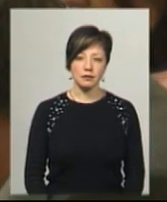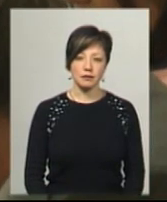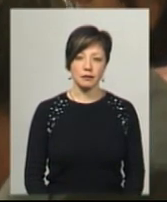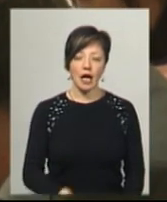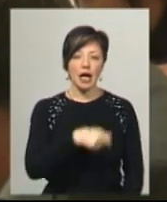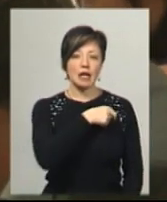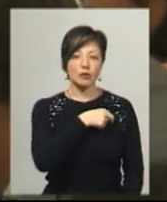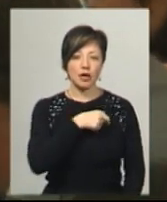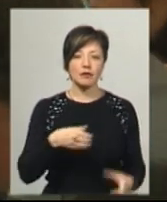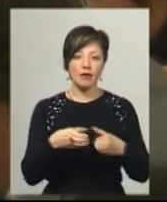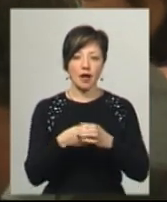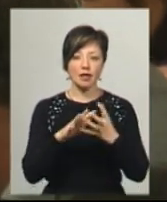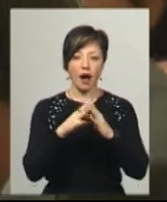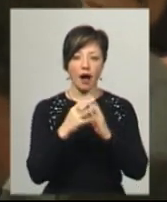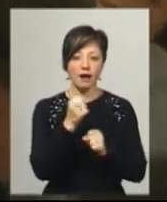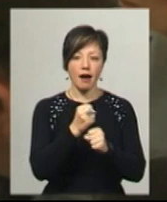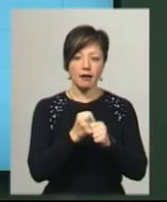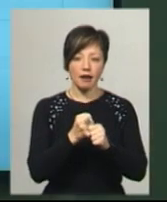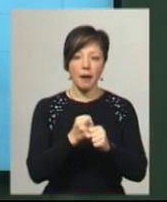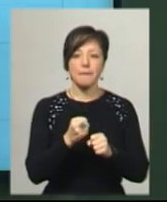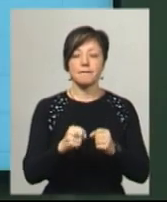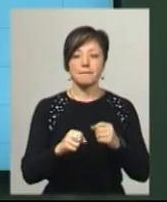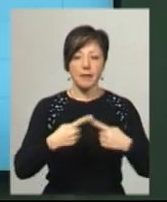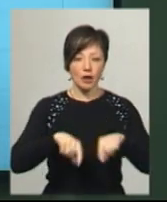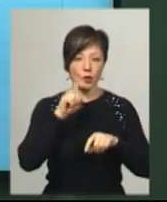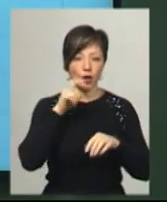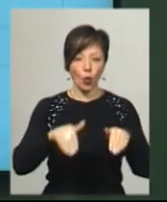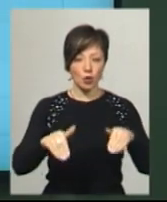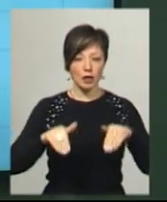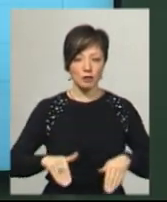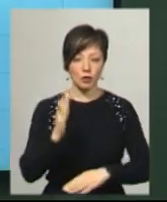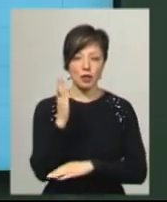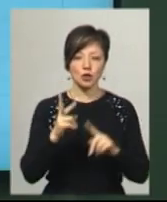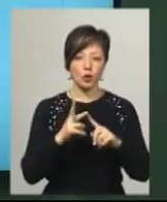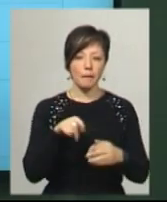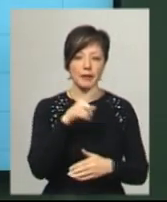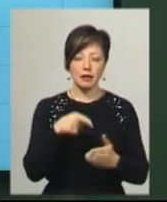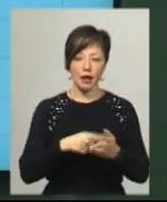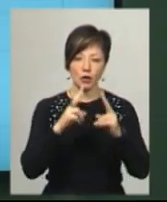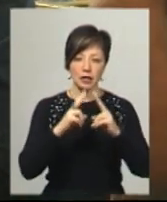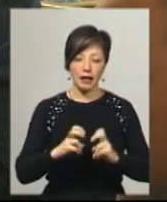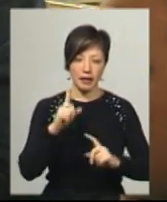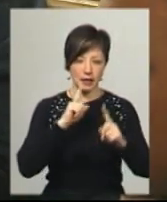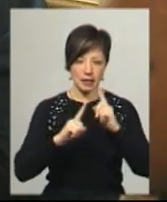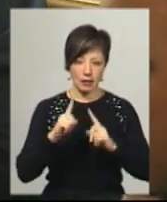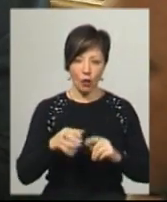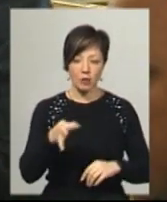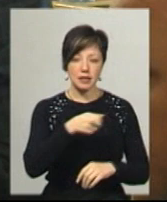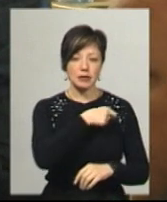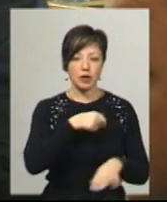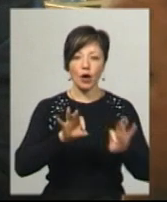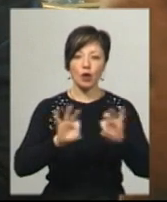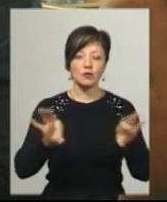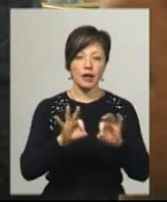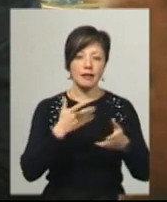Депутат фракції «Аграрна партія України» Сергій Іщук утримався від голосування за другою питання, яке розглядали на сесії. Обласний обранець